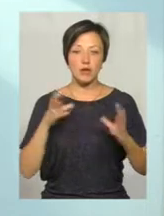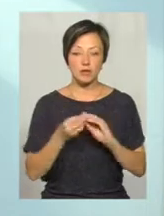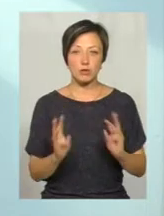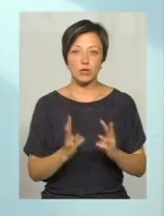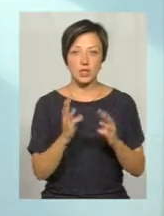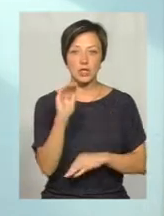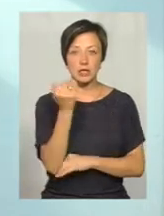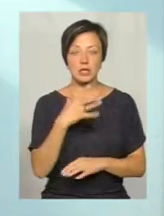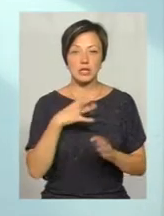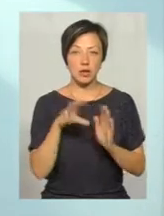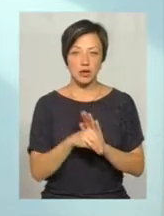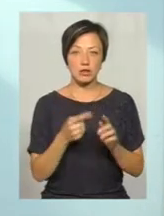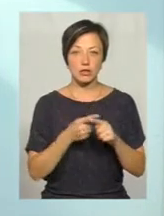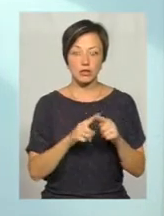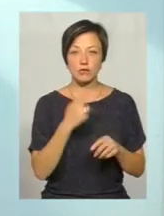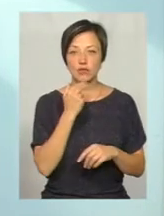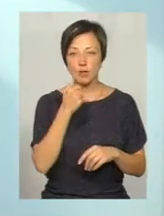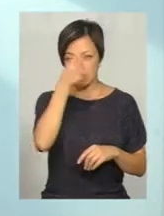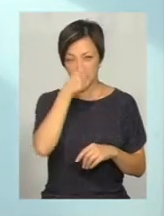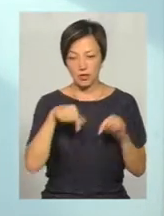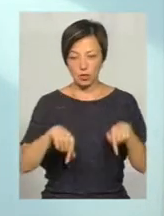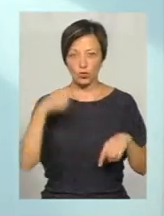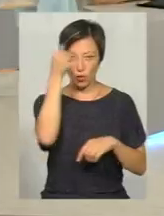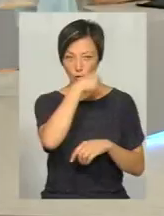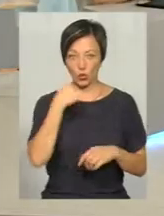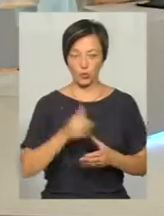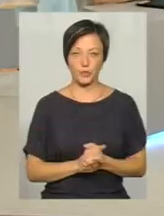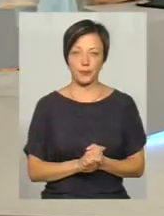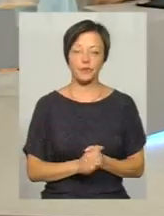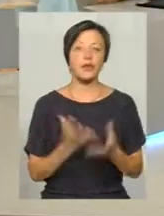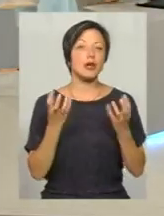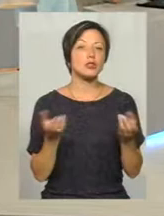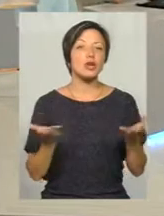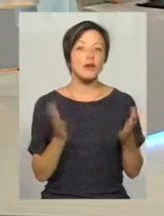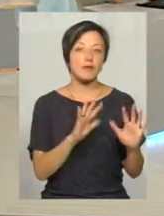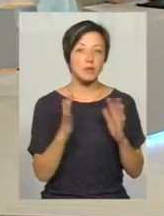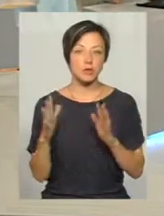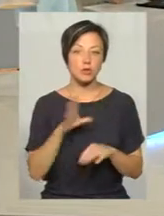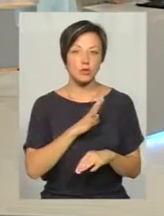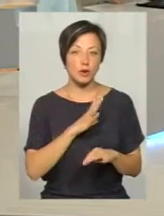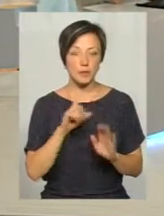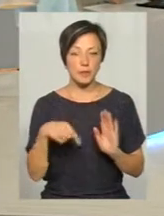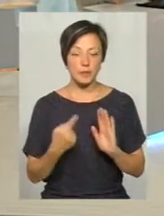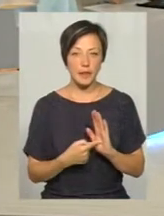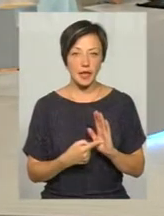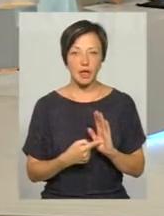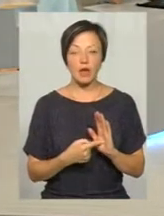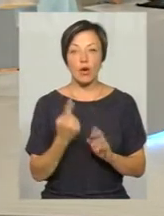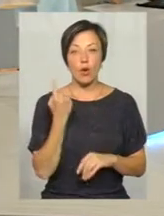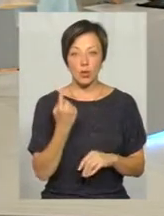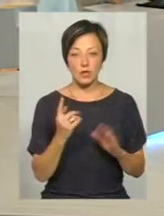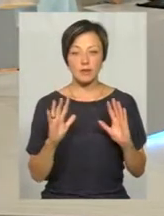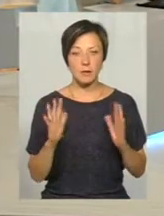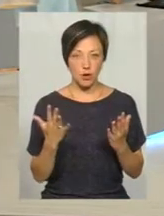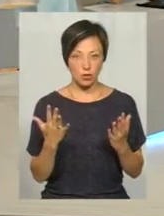пожежі дитина загинула. Це було в червні місяці цього року. А ще які були випадки, що притягли до кримінальної Один випадок,